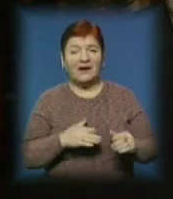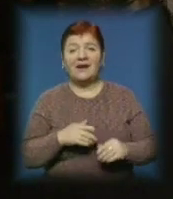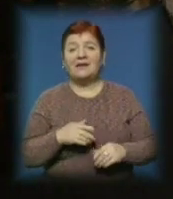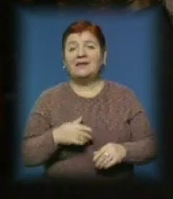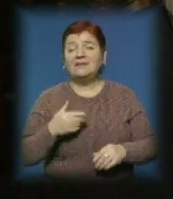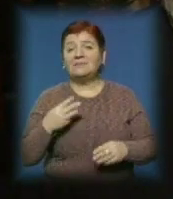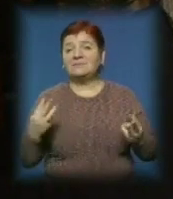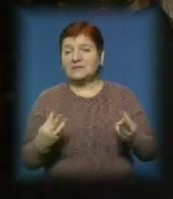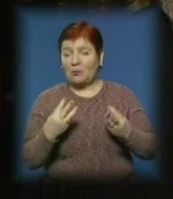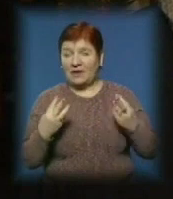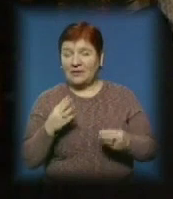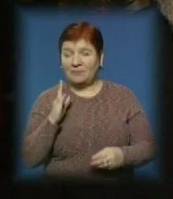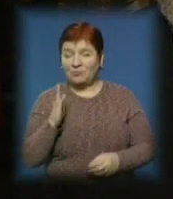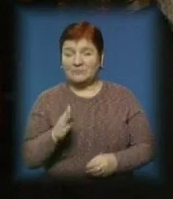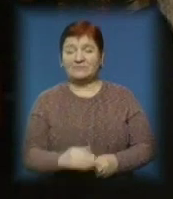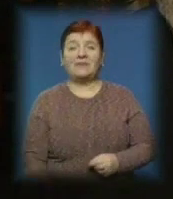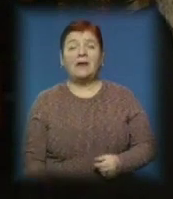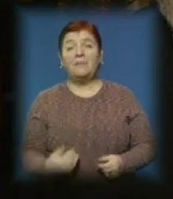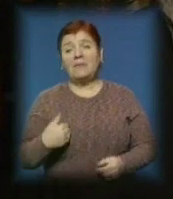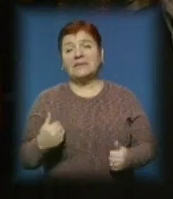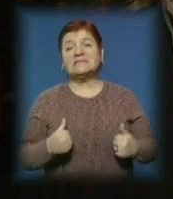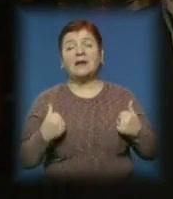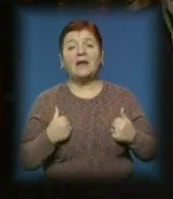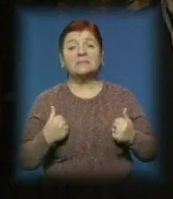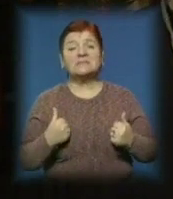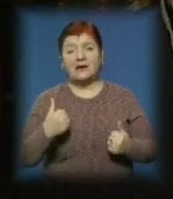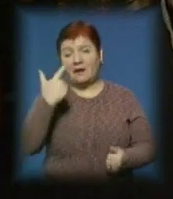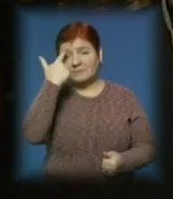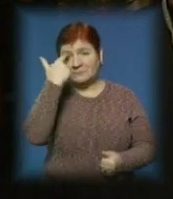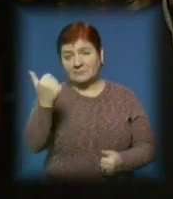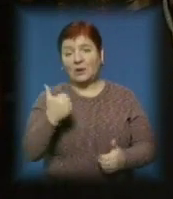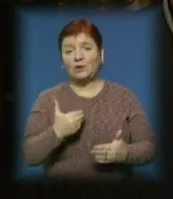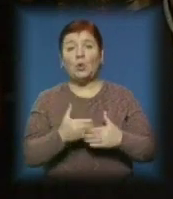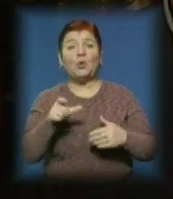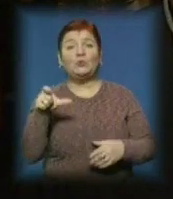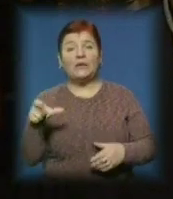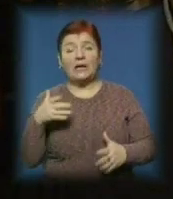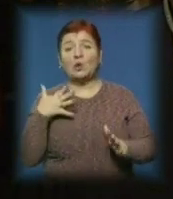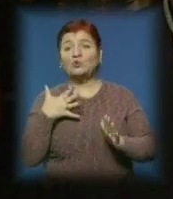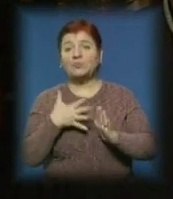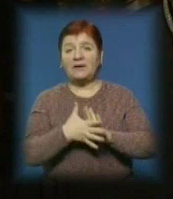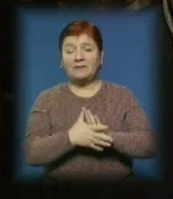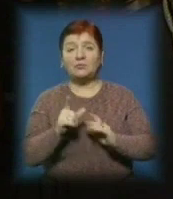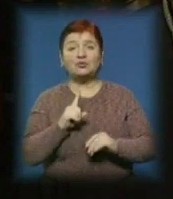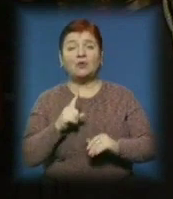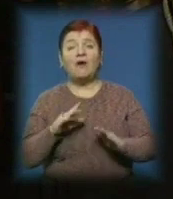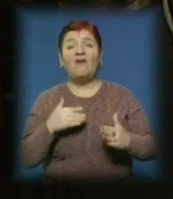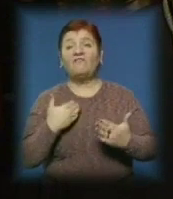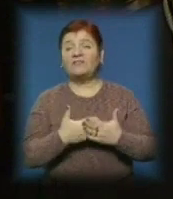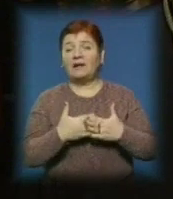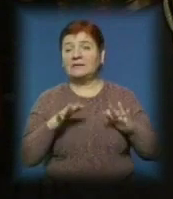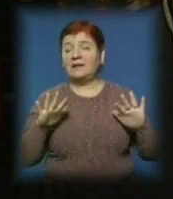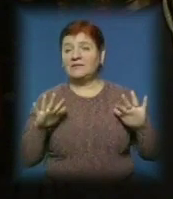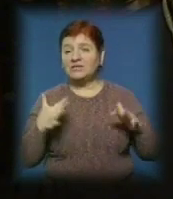загорання. І стараємося доносити до людей, ну тепер тим більше, розуміємо, що люди в даний час всі вже